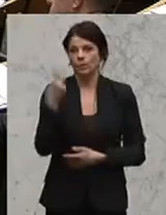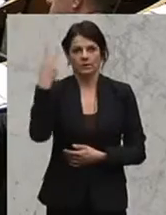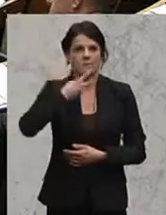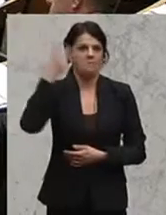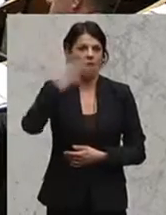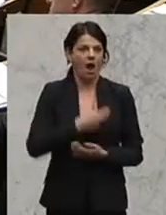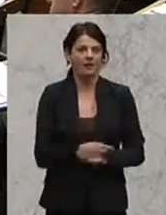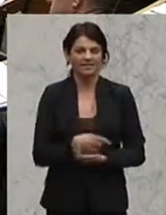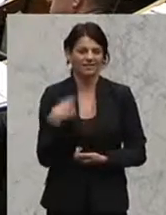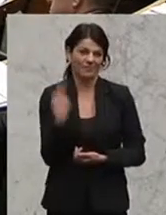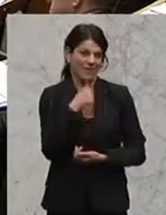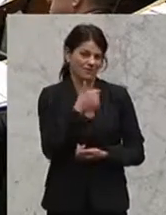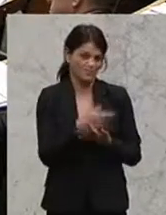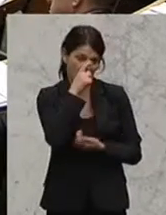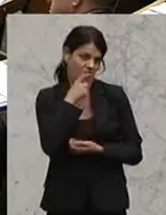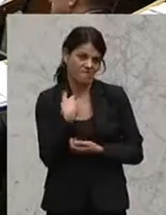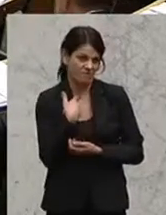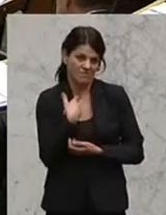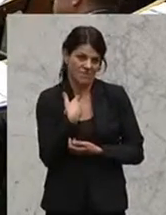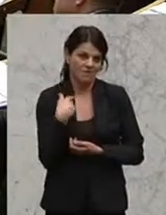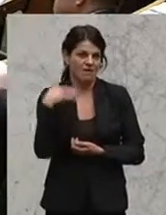Harald Stephan, FPÖ ist schon an Bord.